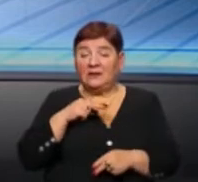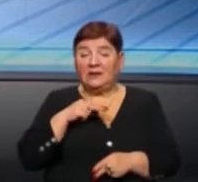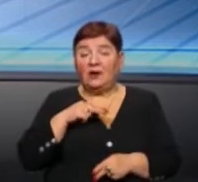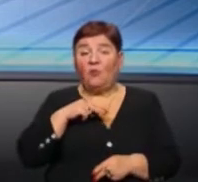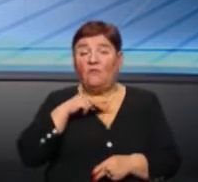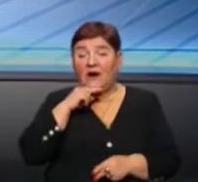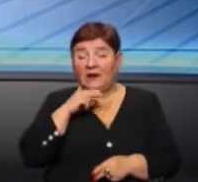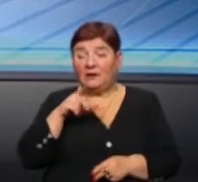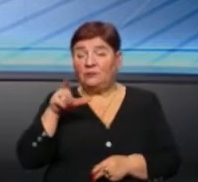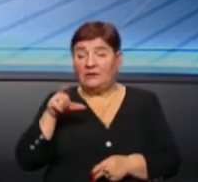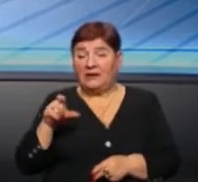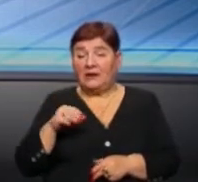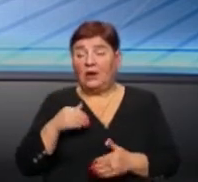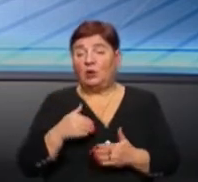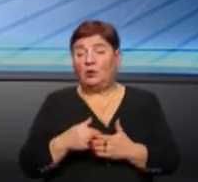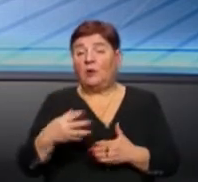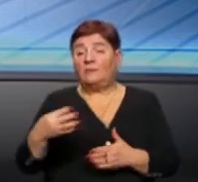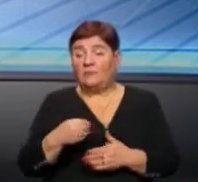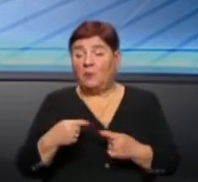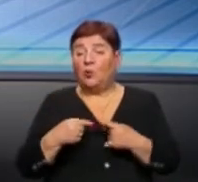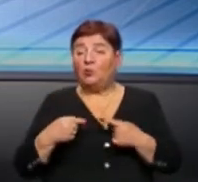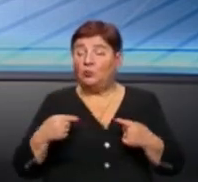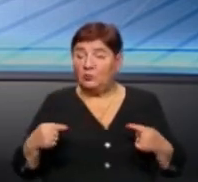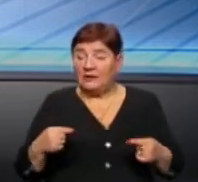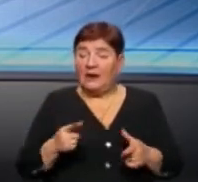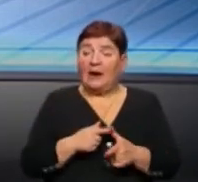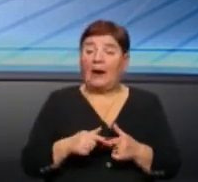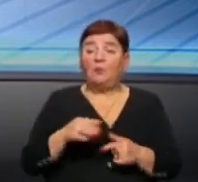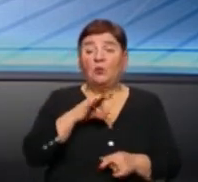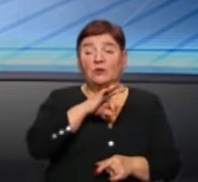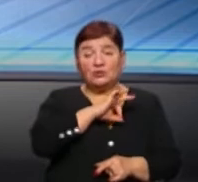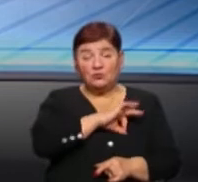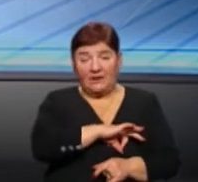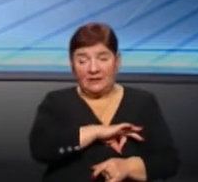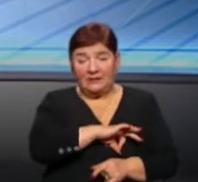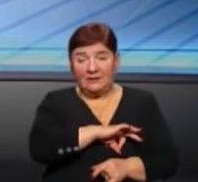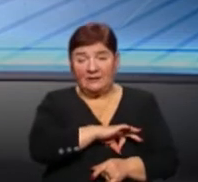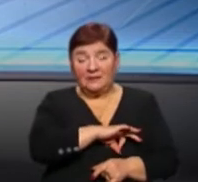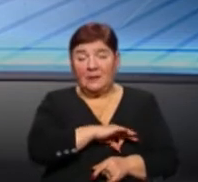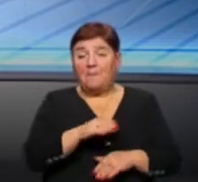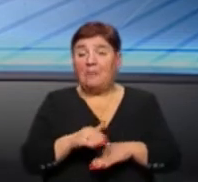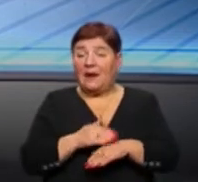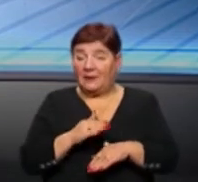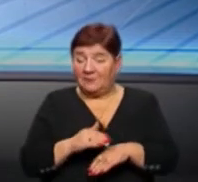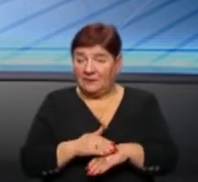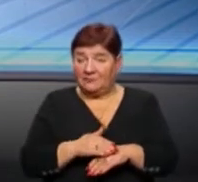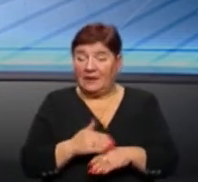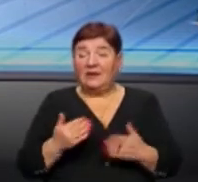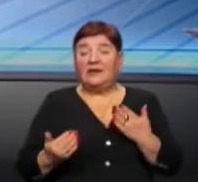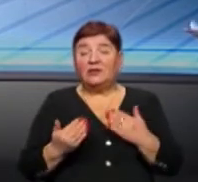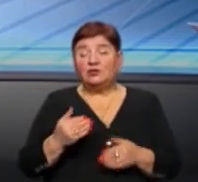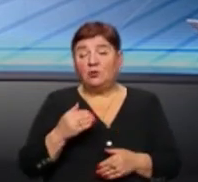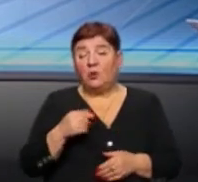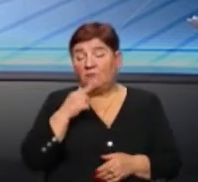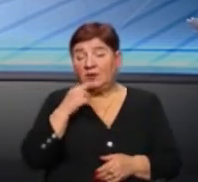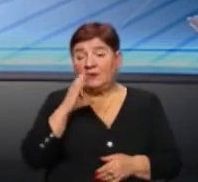людини до придбання, скажімо так, певного продукту або користуванням певними благами. А якщо говорити про